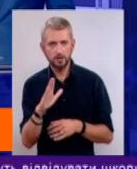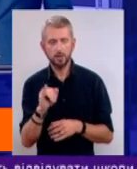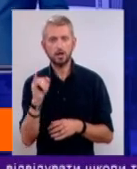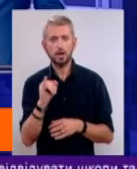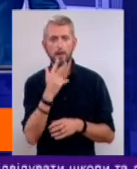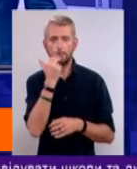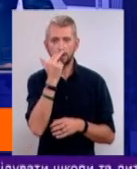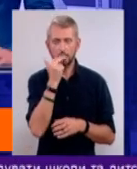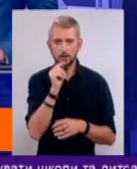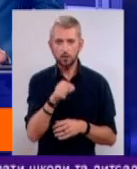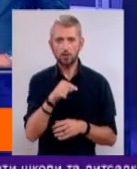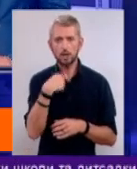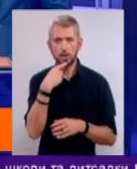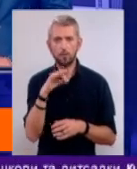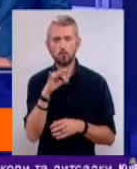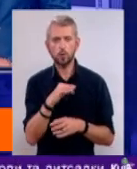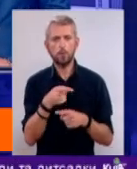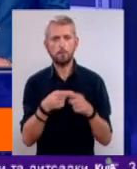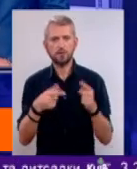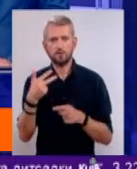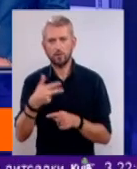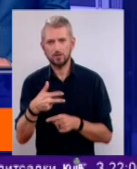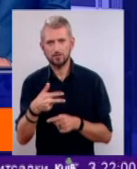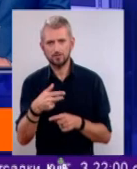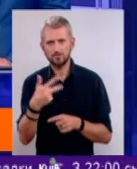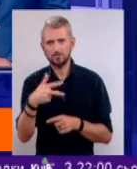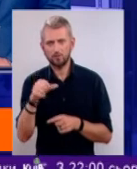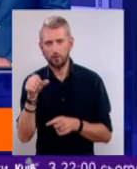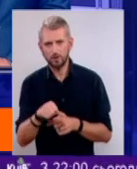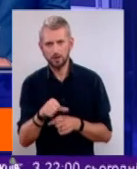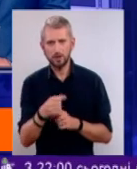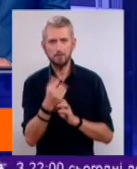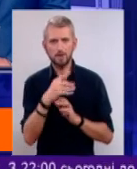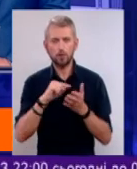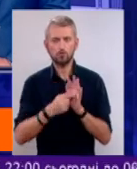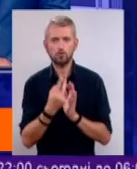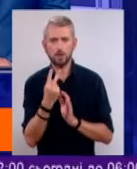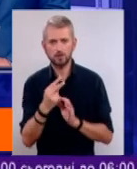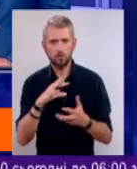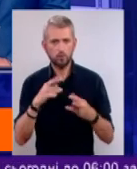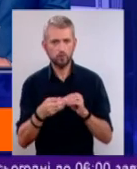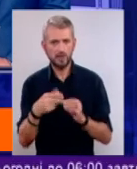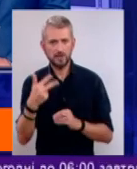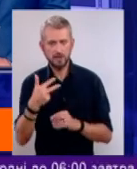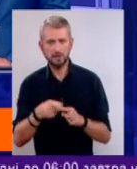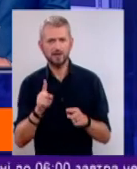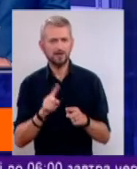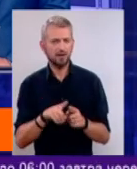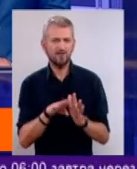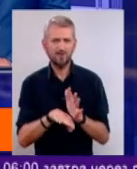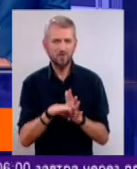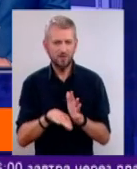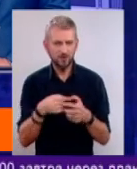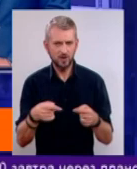Підліток, іде мова про півгодини. Ну, 15 умножено на два, це повликається 30. Це формальні речі.